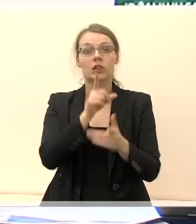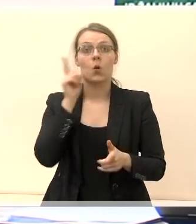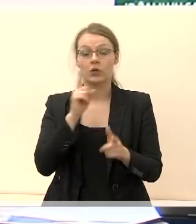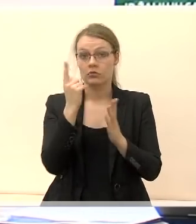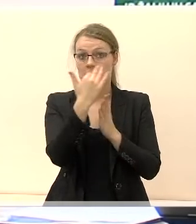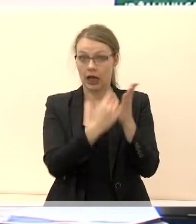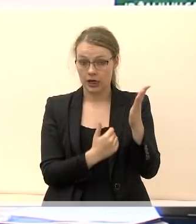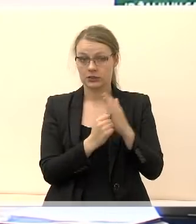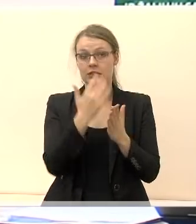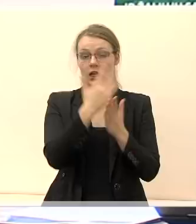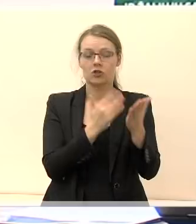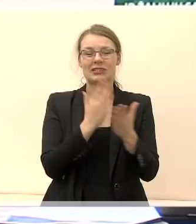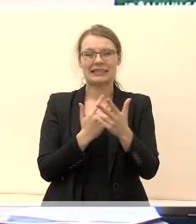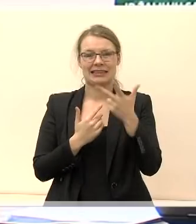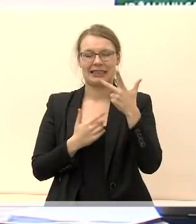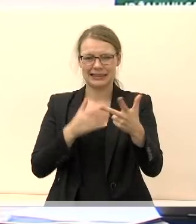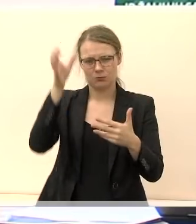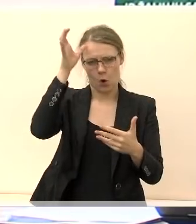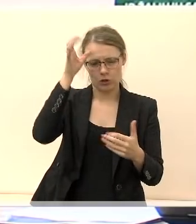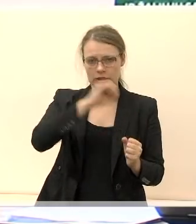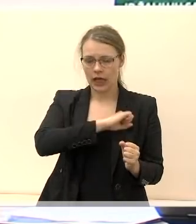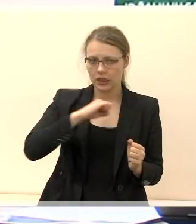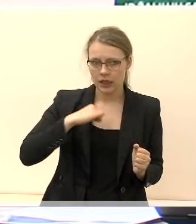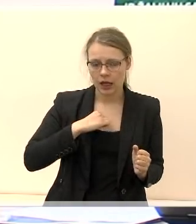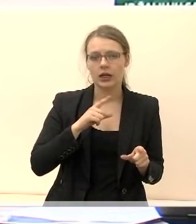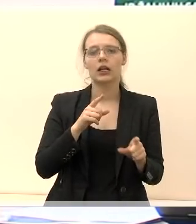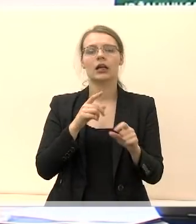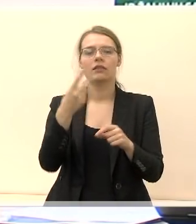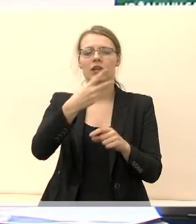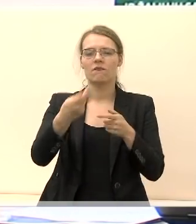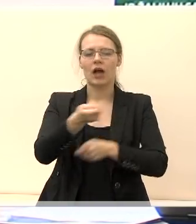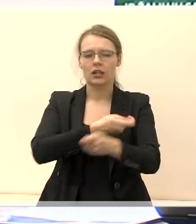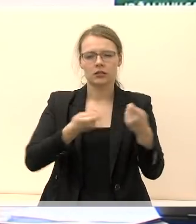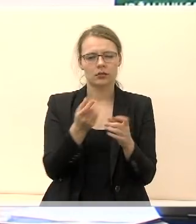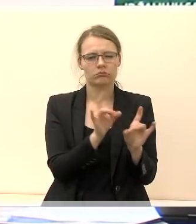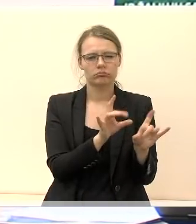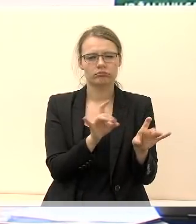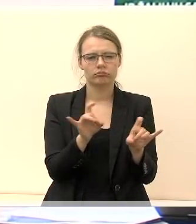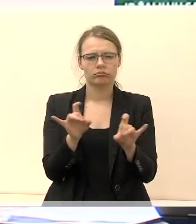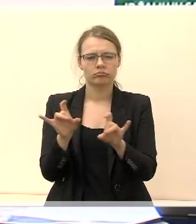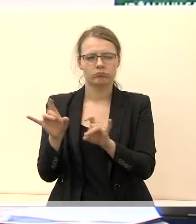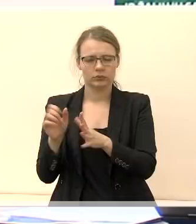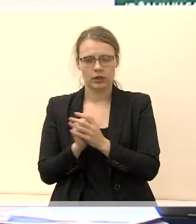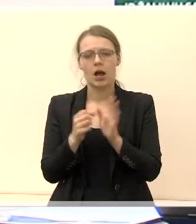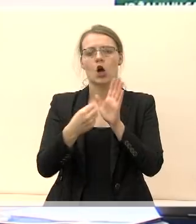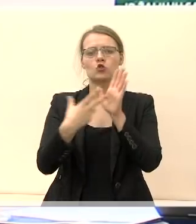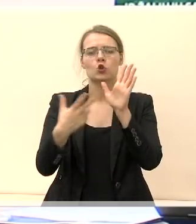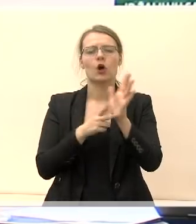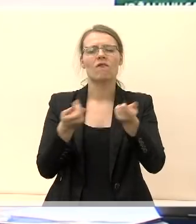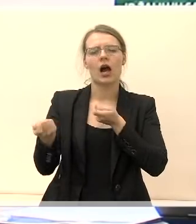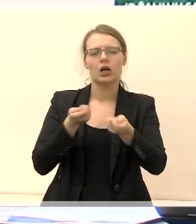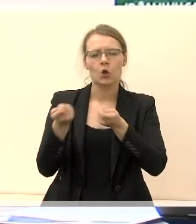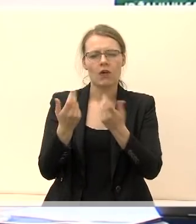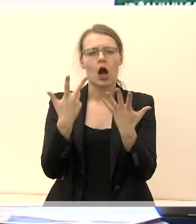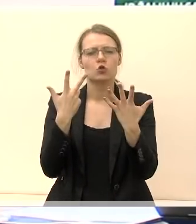Pas mūsų sąrašiai yra trys mokslo daktarai, dvidešimt verslininkų įvairaus lygmens, aštuoniolika vadovų,